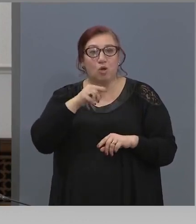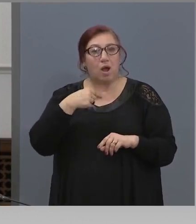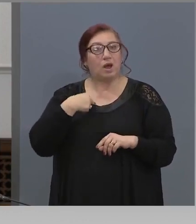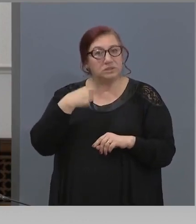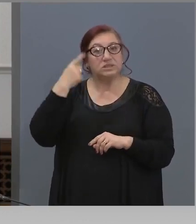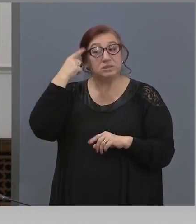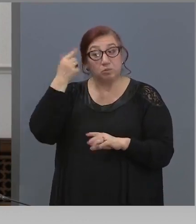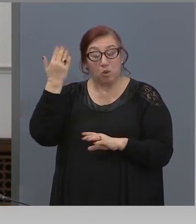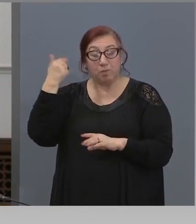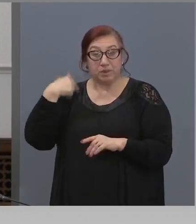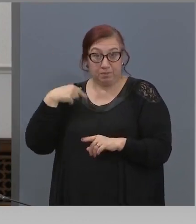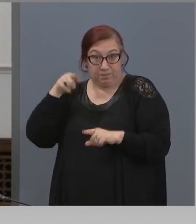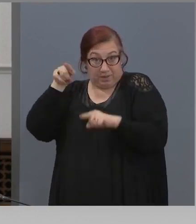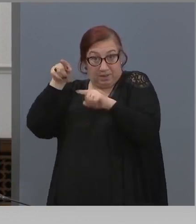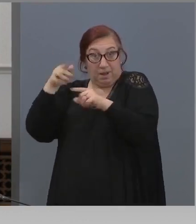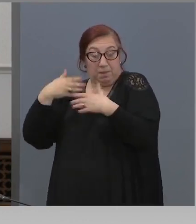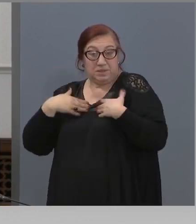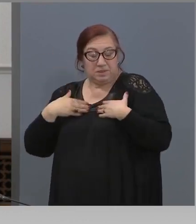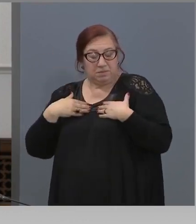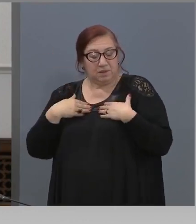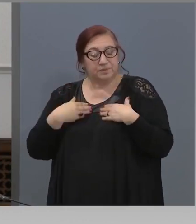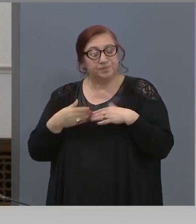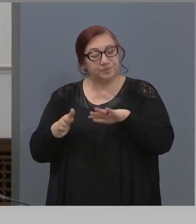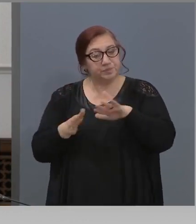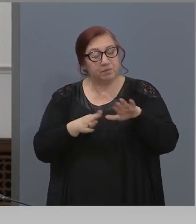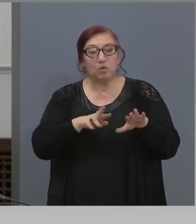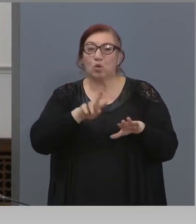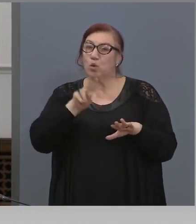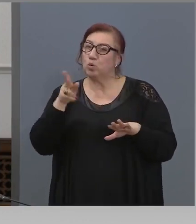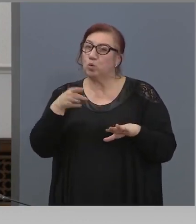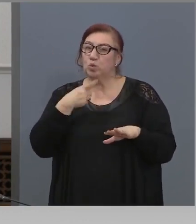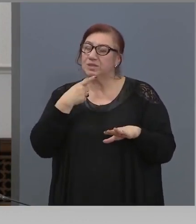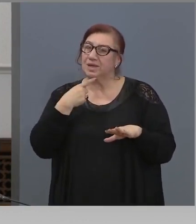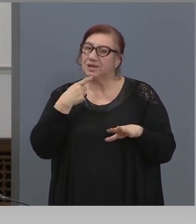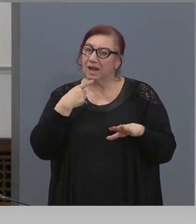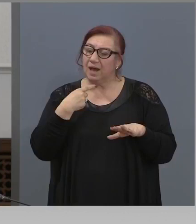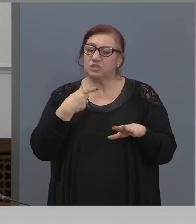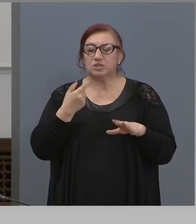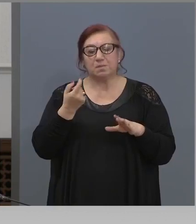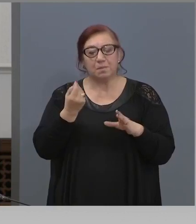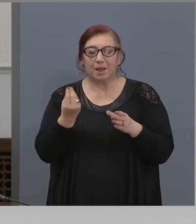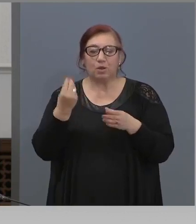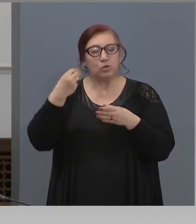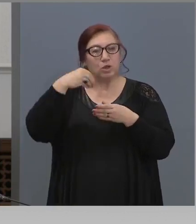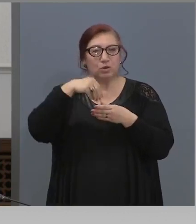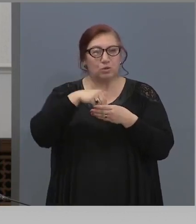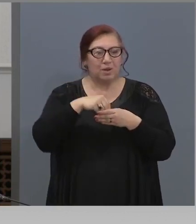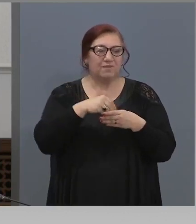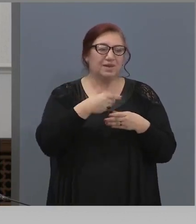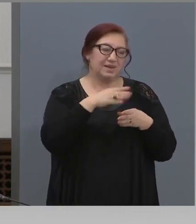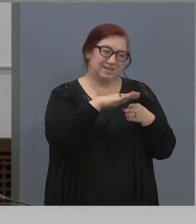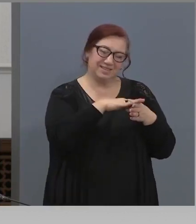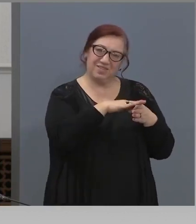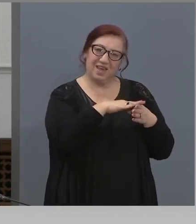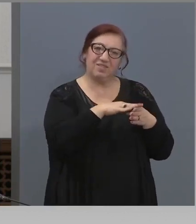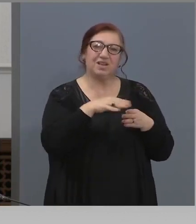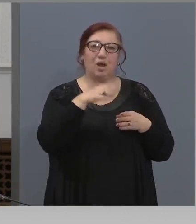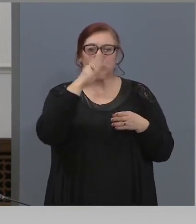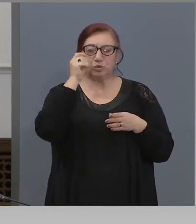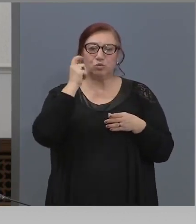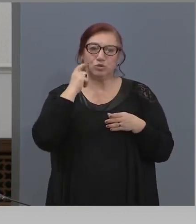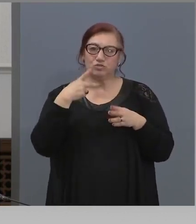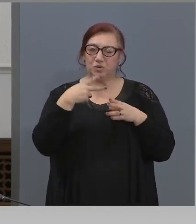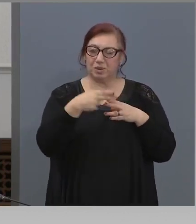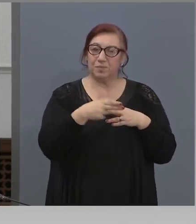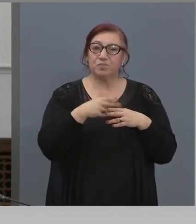съм бил там. И друго исках да ви кажа, ако мога, още добавя, ще извинявайте, да не ви прекъсвам само. Сръбския